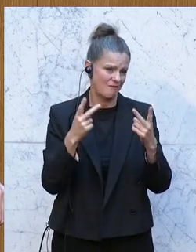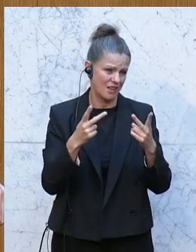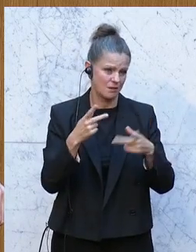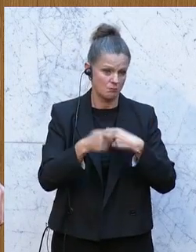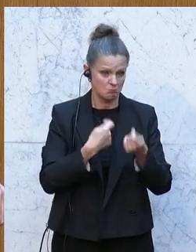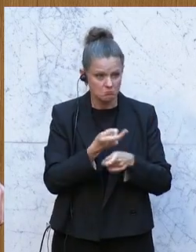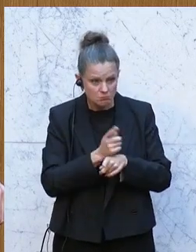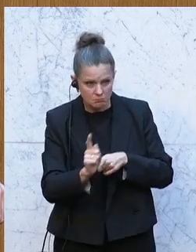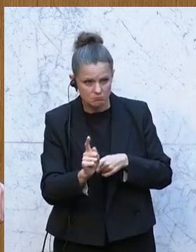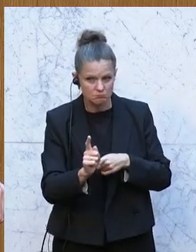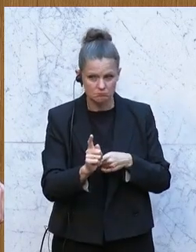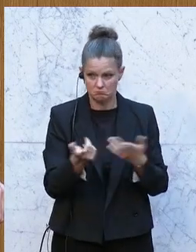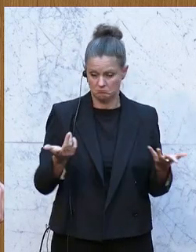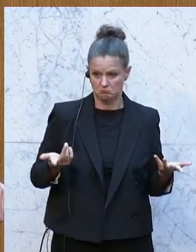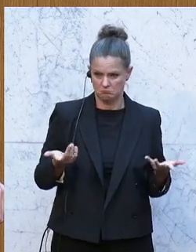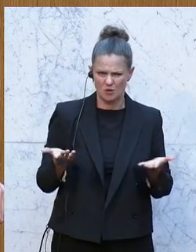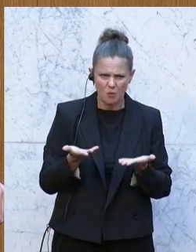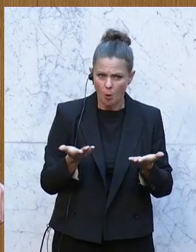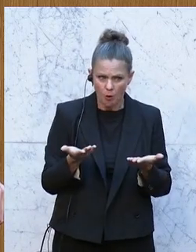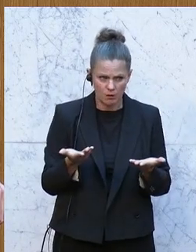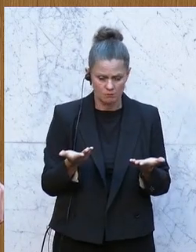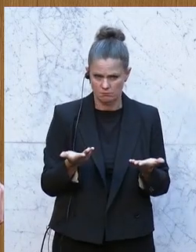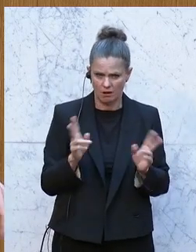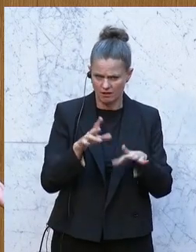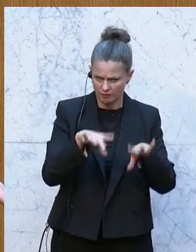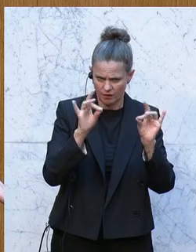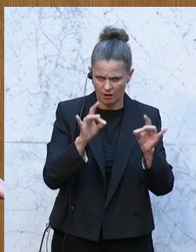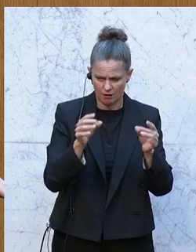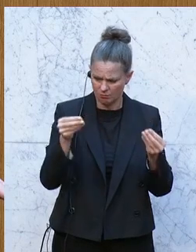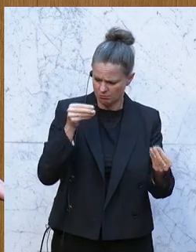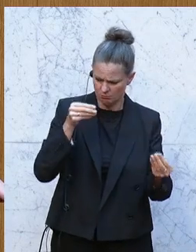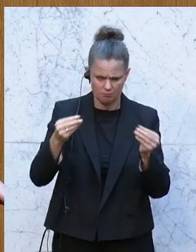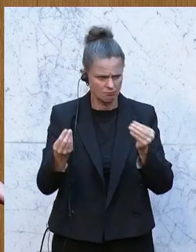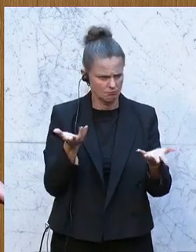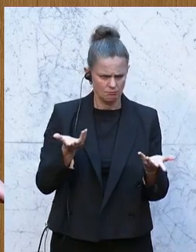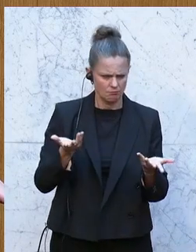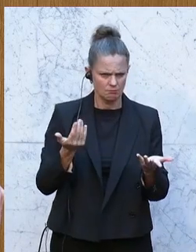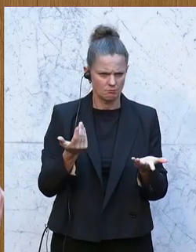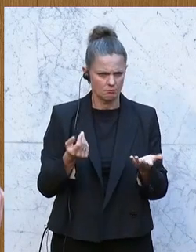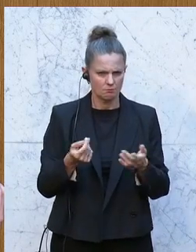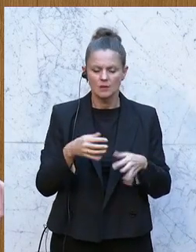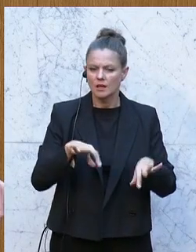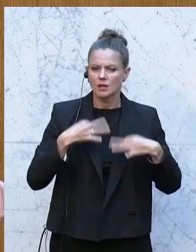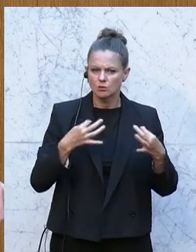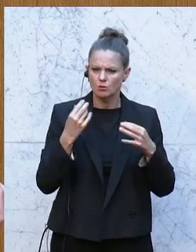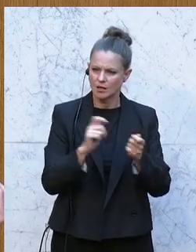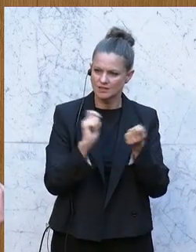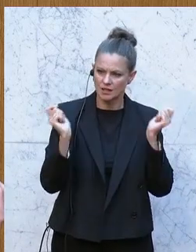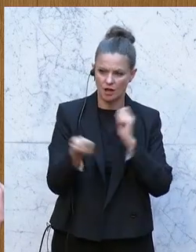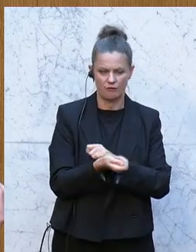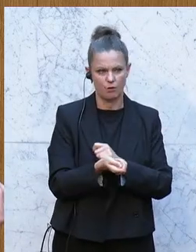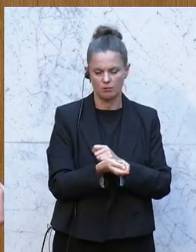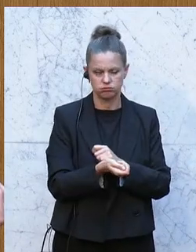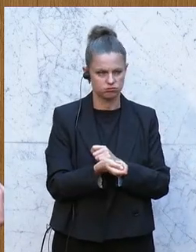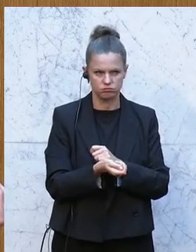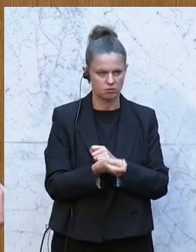das fehlt. Und das fehlt hier nachhaltig. Und diese sogenannte Gesundheitsreform, ich kann es bald schon nicht mehr